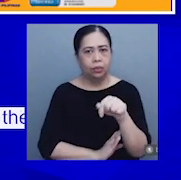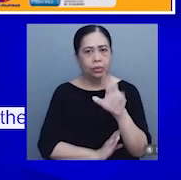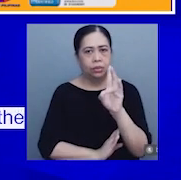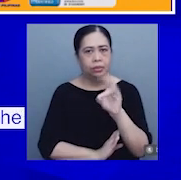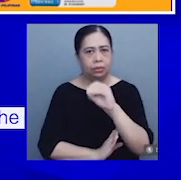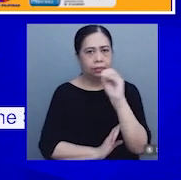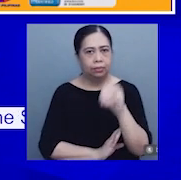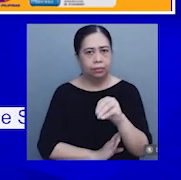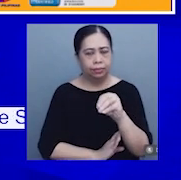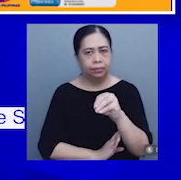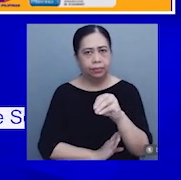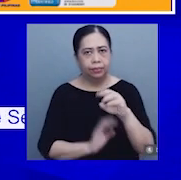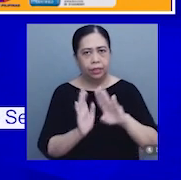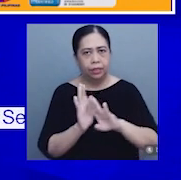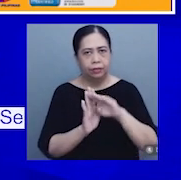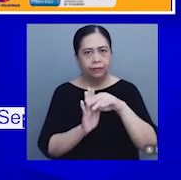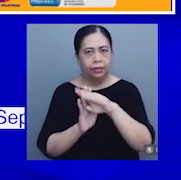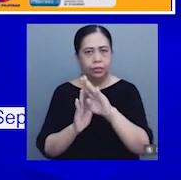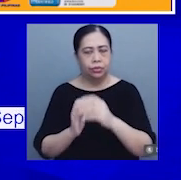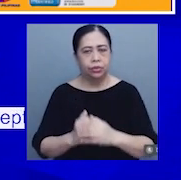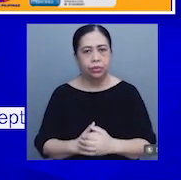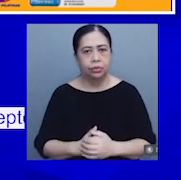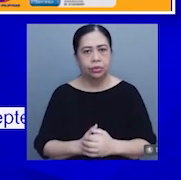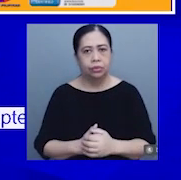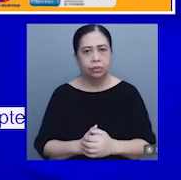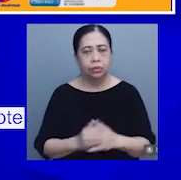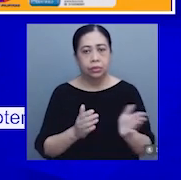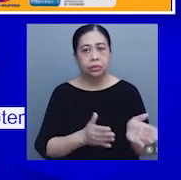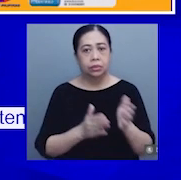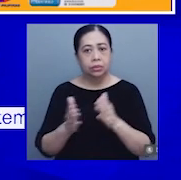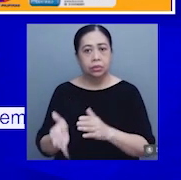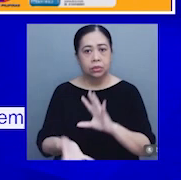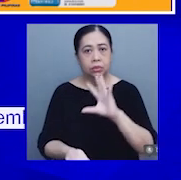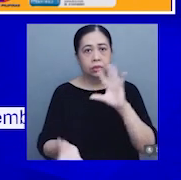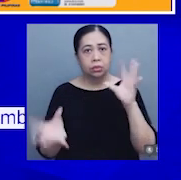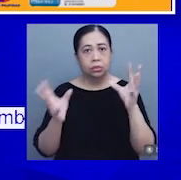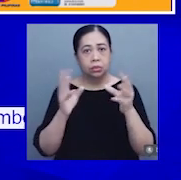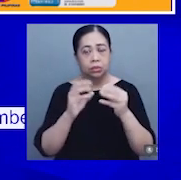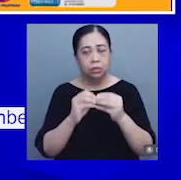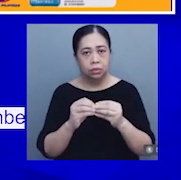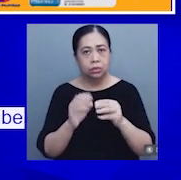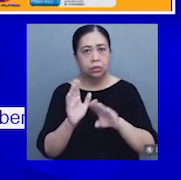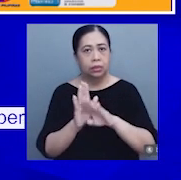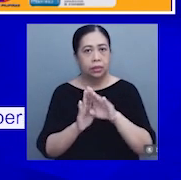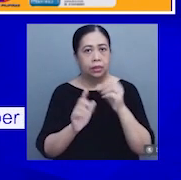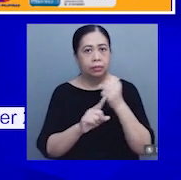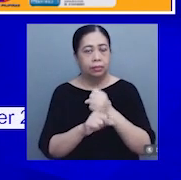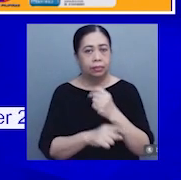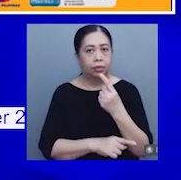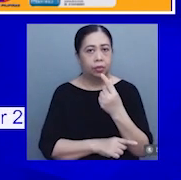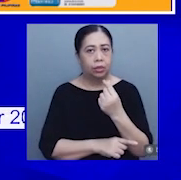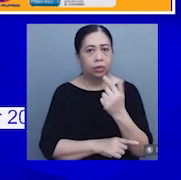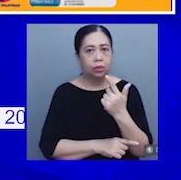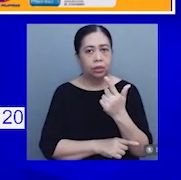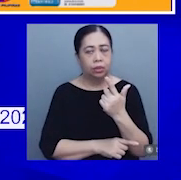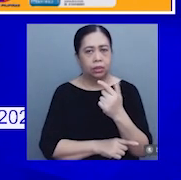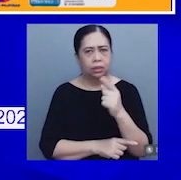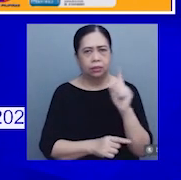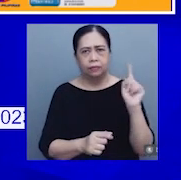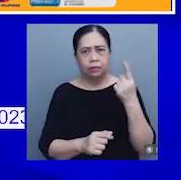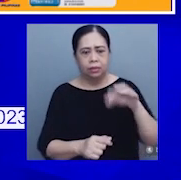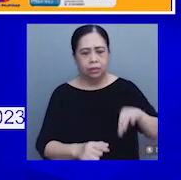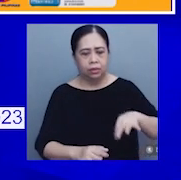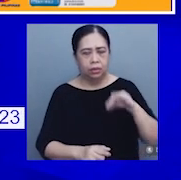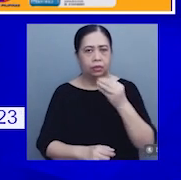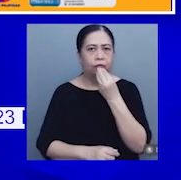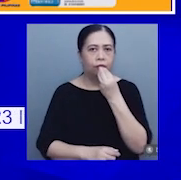% inflation. Pagdating naman sa overall inflation itong September 2023, ang pangunahing nag-ambag ay ang